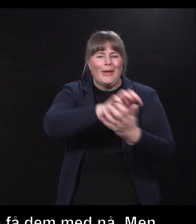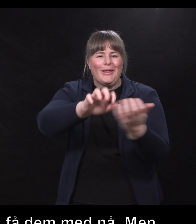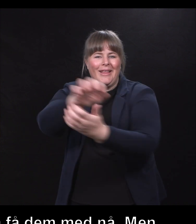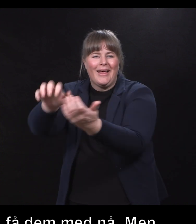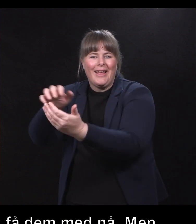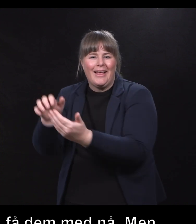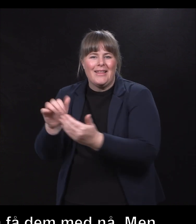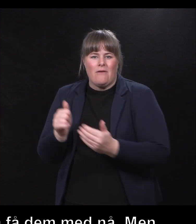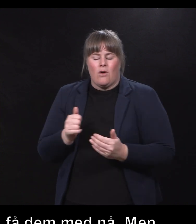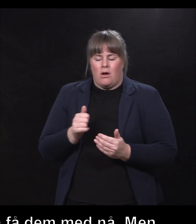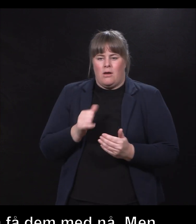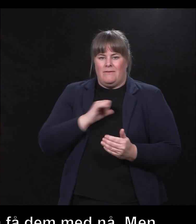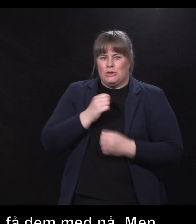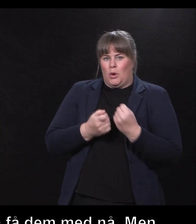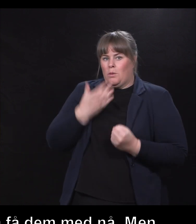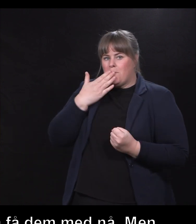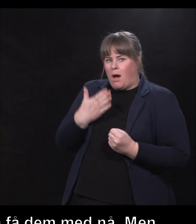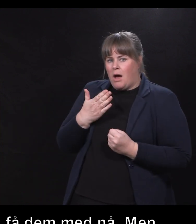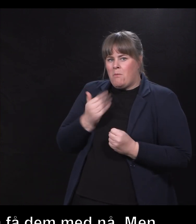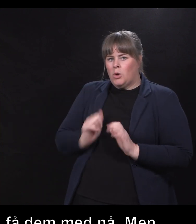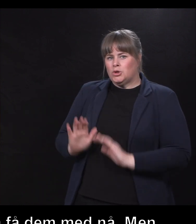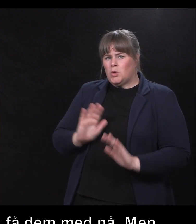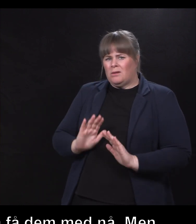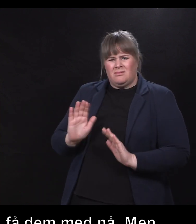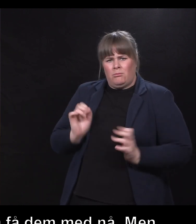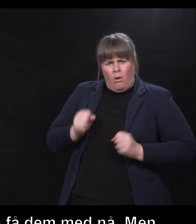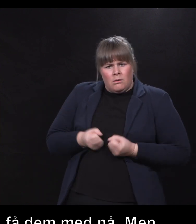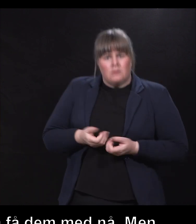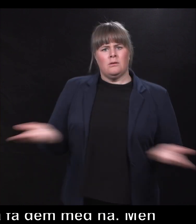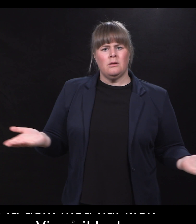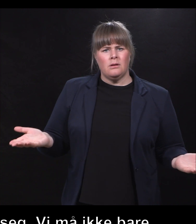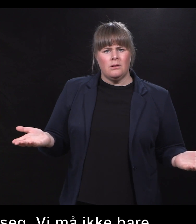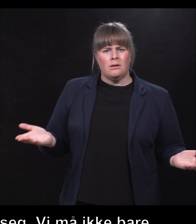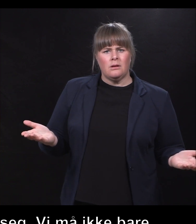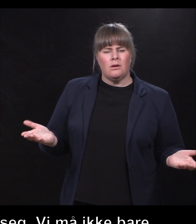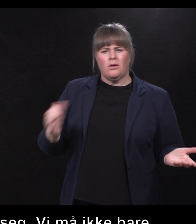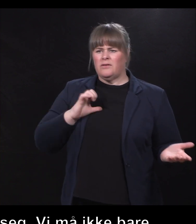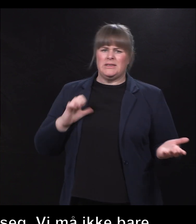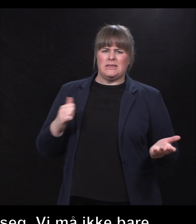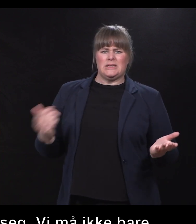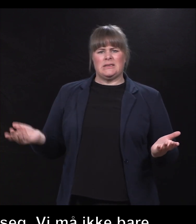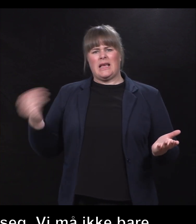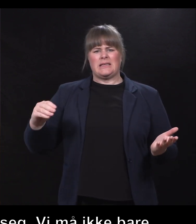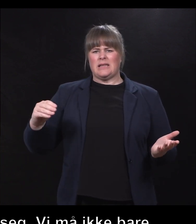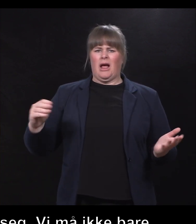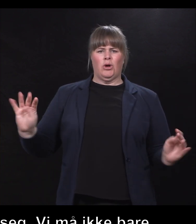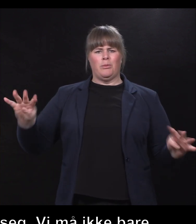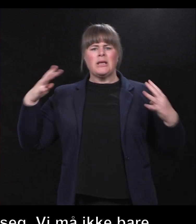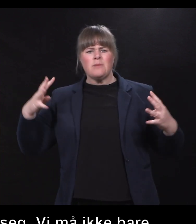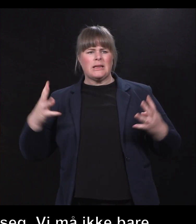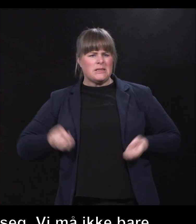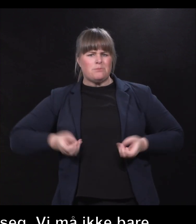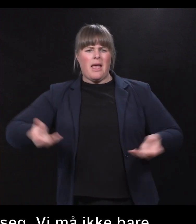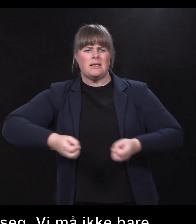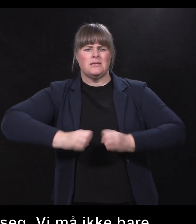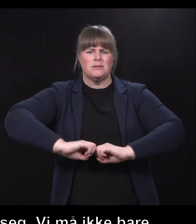må vi ikke bare gjøre det i det stille. For lager man noe rundt og får spreddet, så melder flere seg